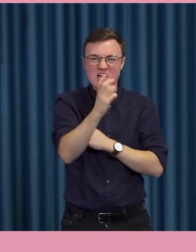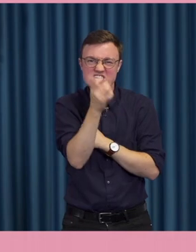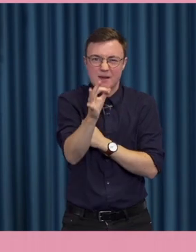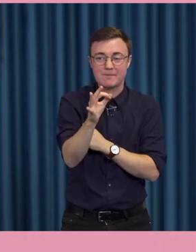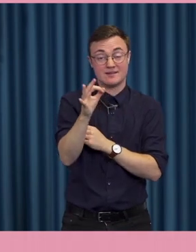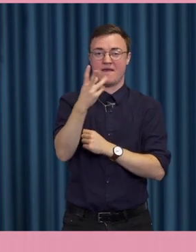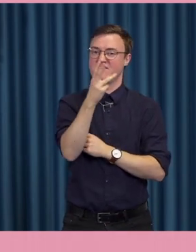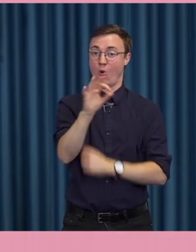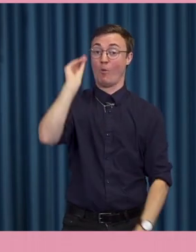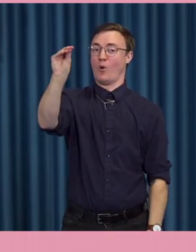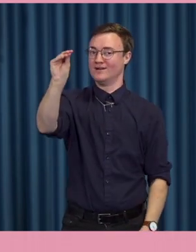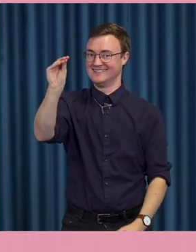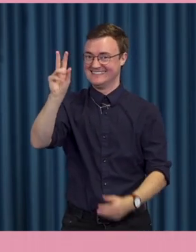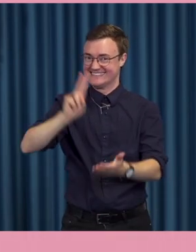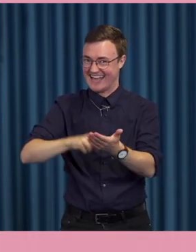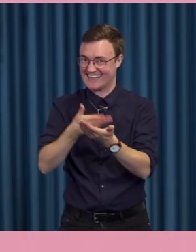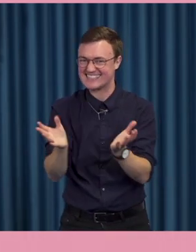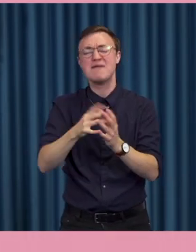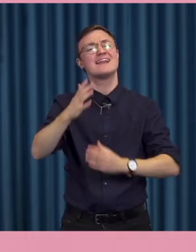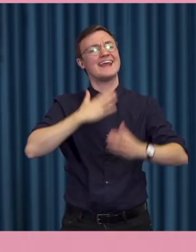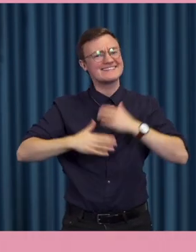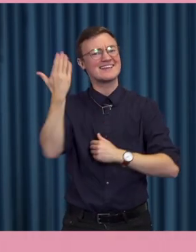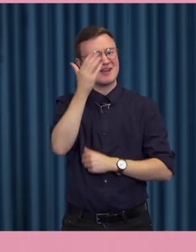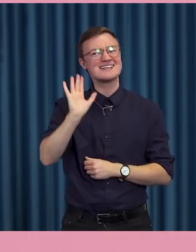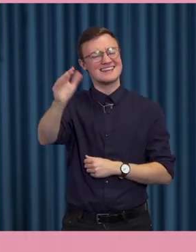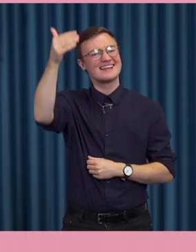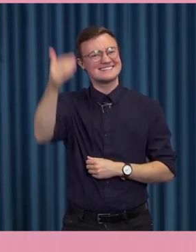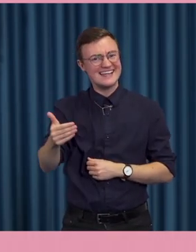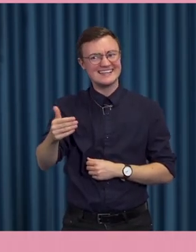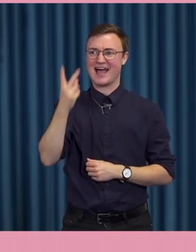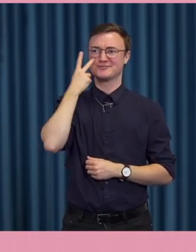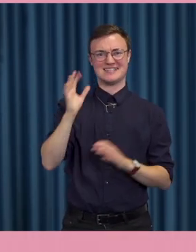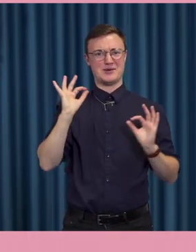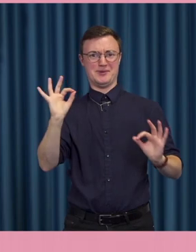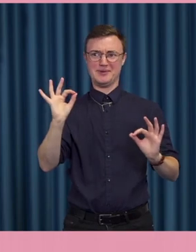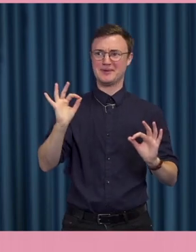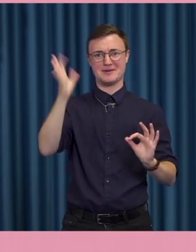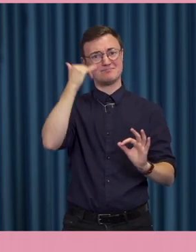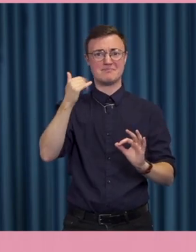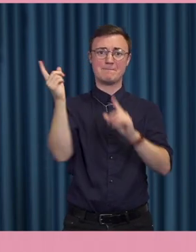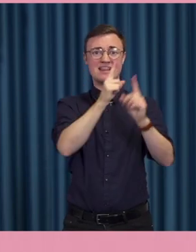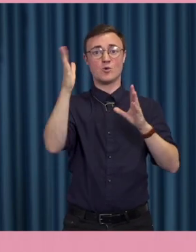riktigt så är det ju faktiskt inte. Men det är väldigt intressant att läsa på den här sidan och se hur man faktiskt kan påverka människor att driva opinion.